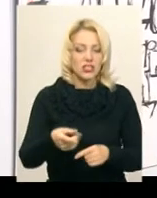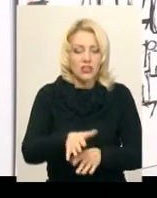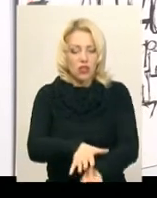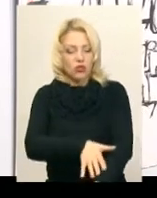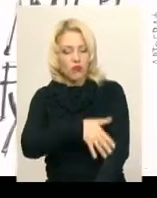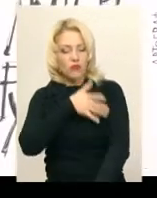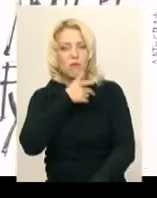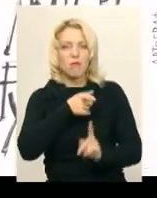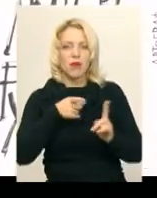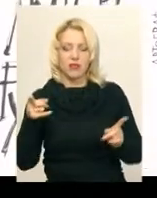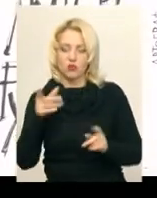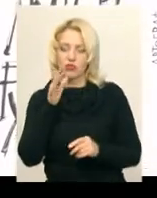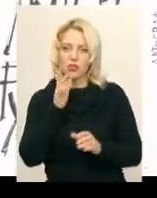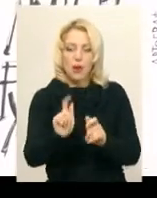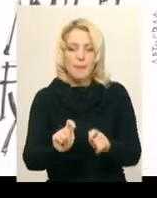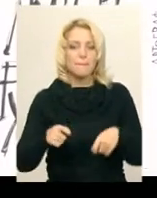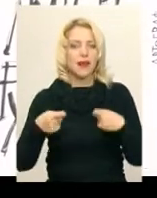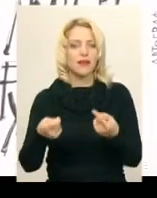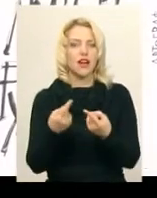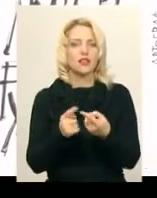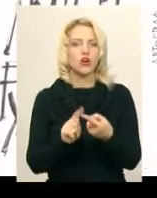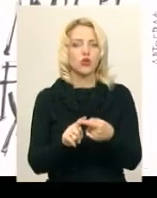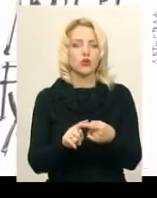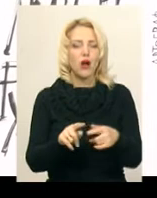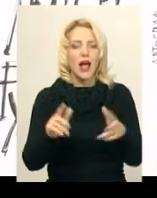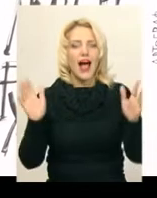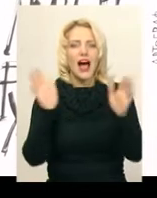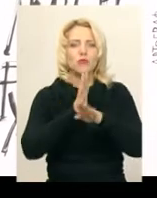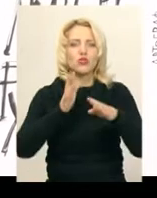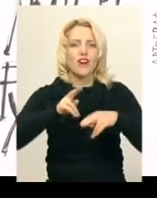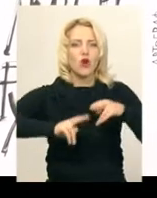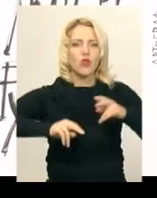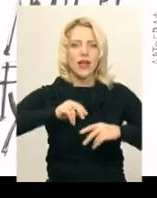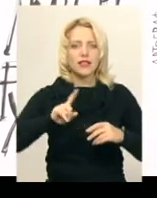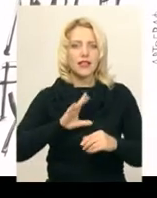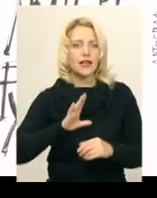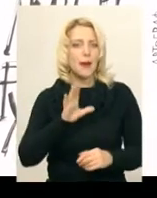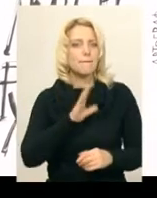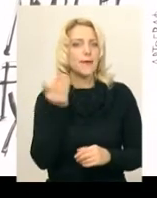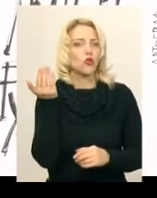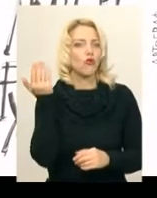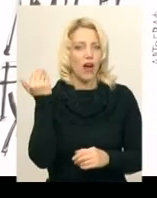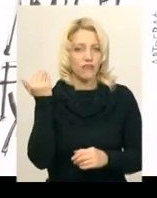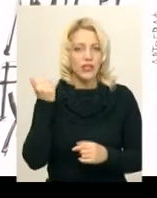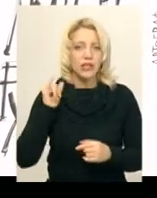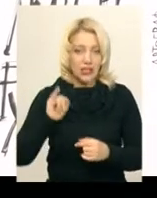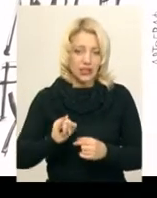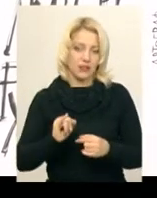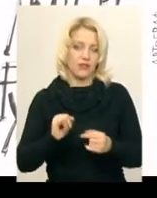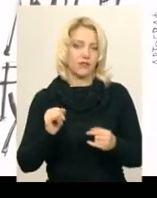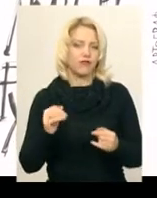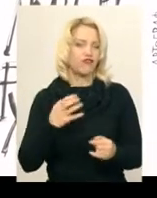період часу передати саме ту атмосферу, той настрій, який панував. Тому надзвичайно